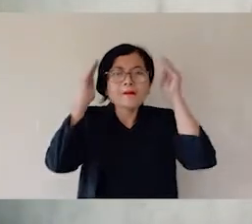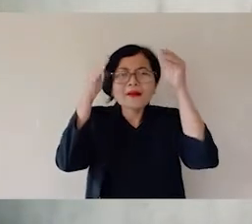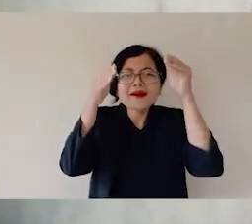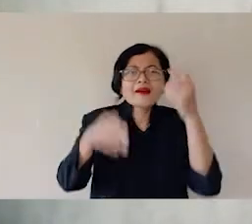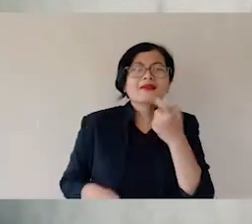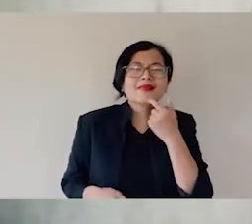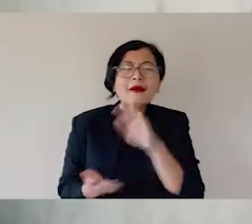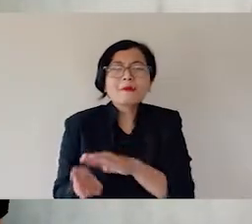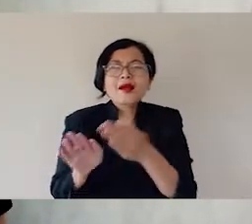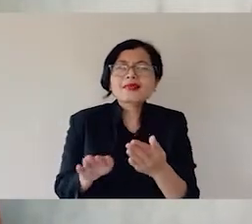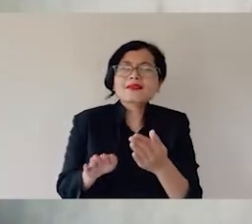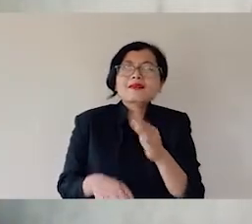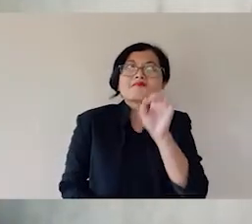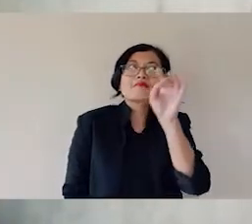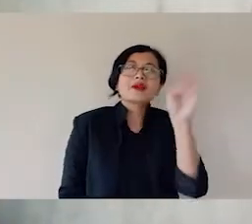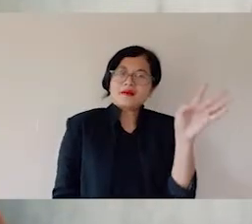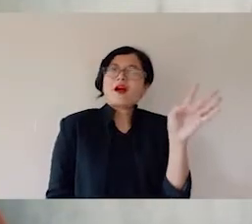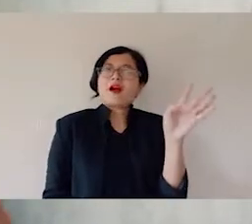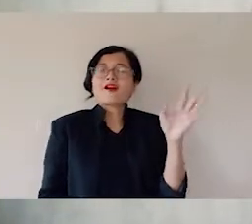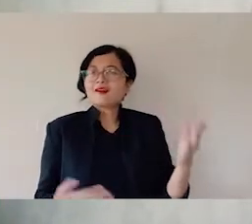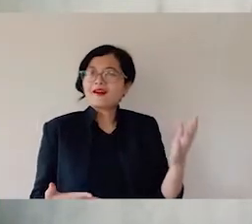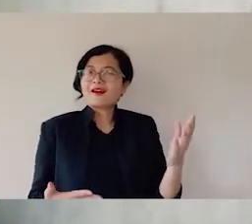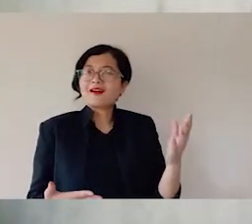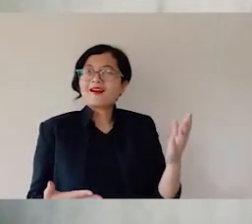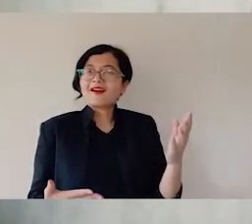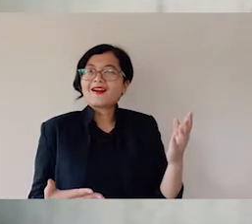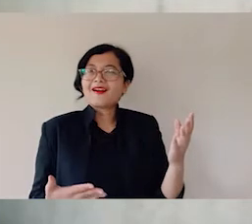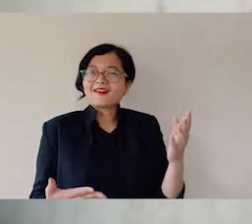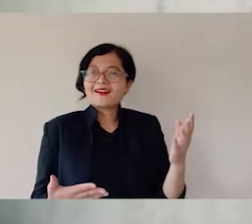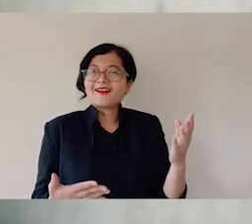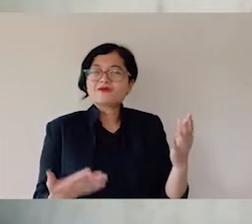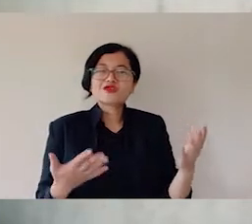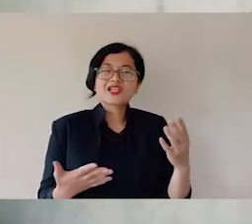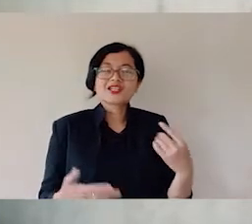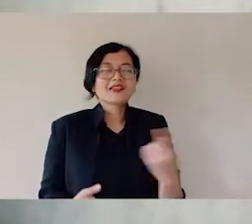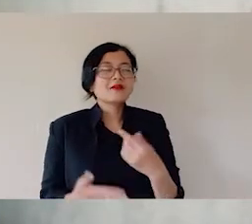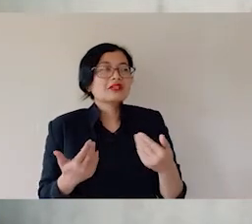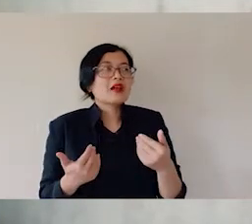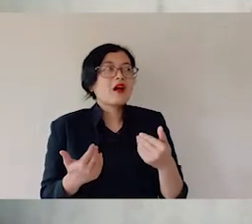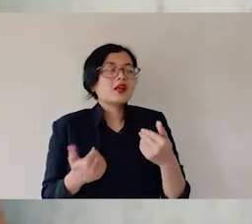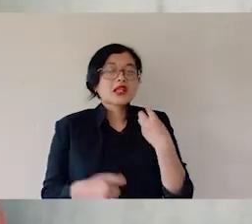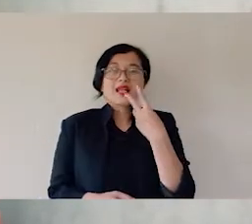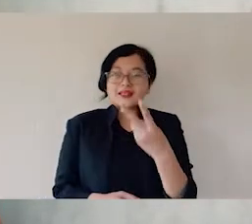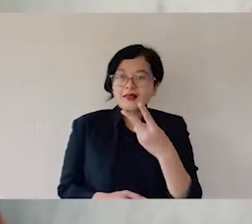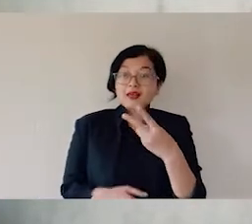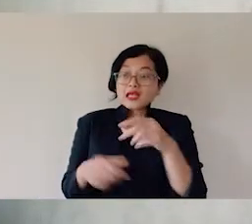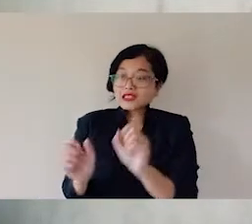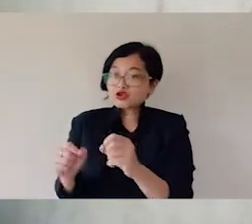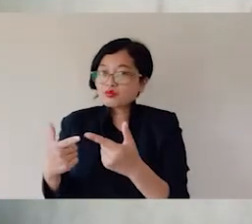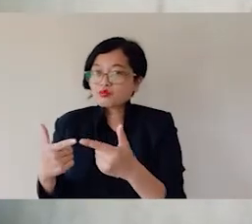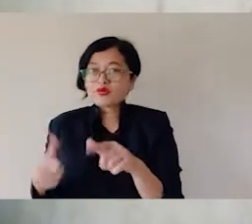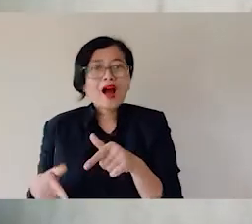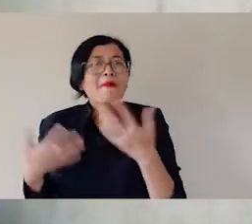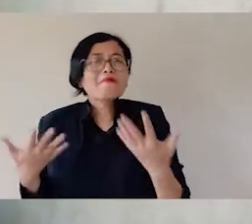kematian, maka pada saat yang sama kita akan melihat kehidupan dengan cara yang berbeda. Bicara tentang